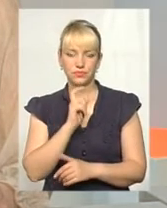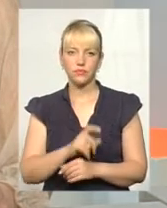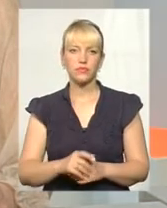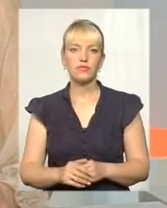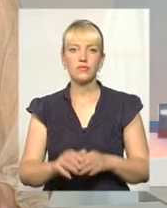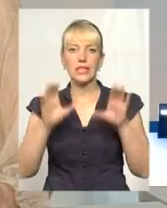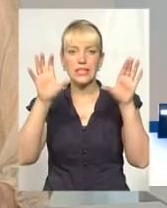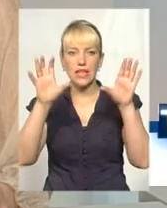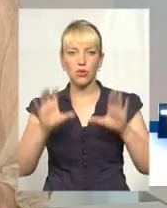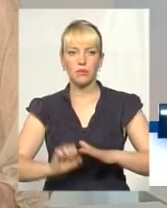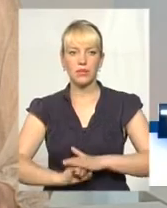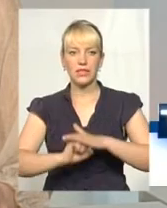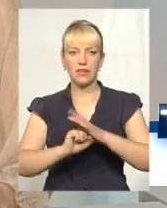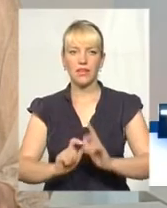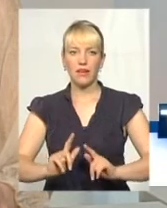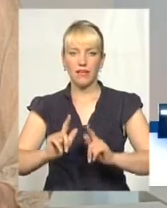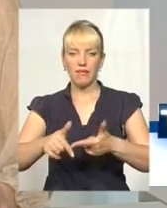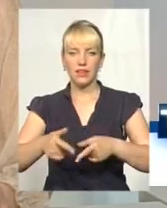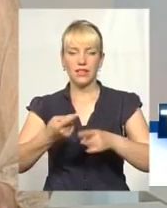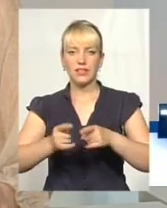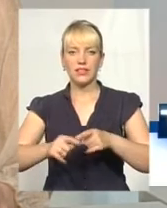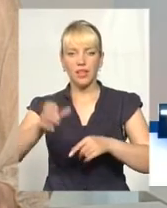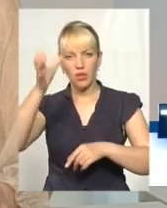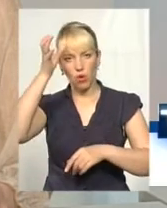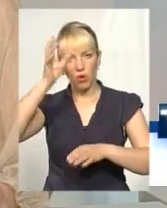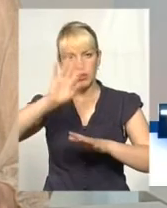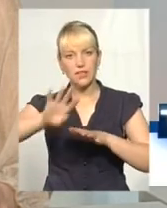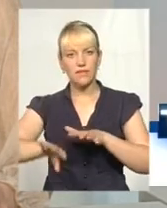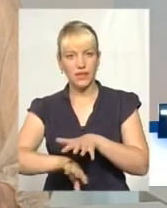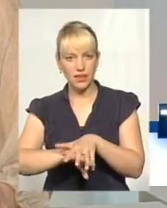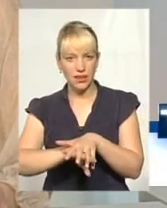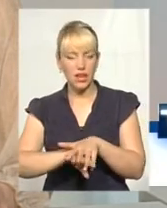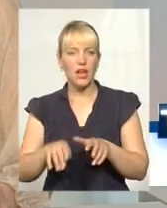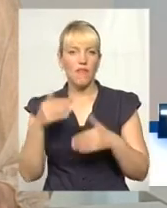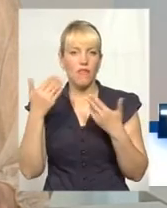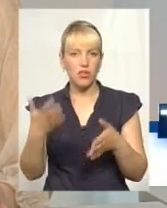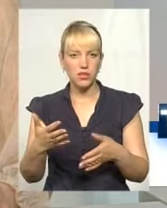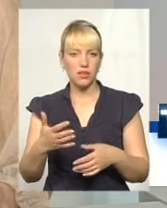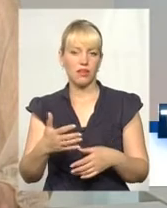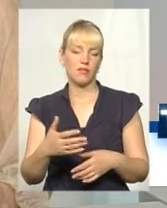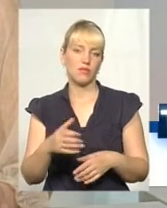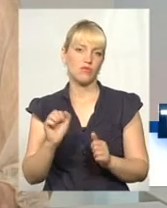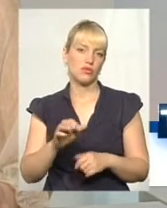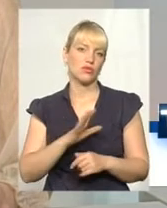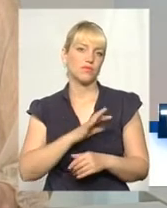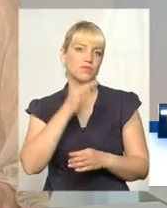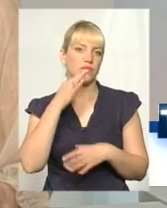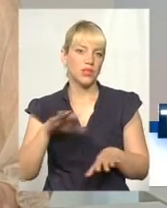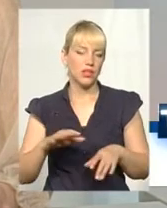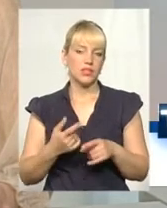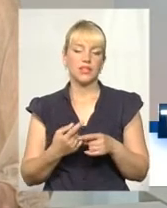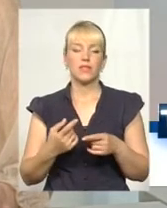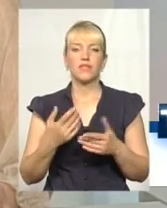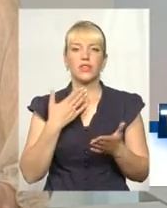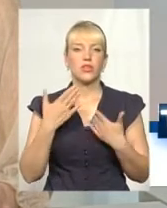законодавчих підстав введення цієї освіти. Вони упереджено можуть ставитись до цих